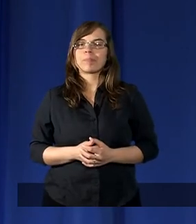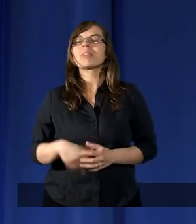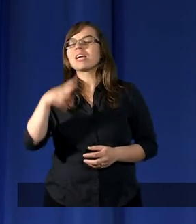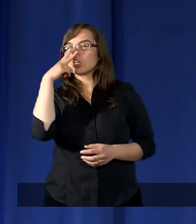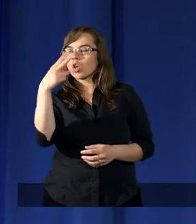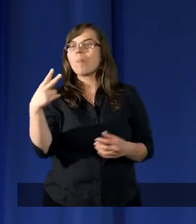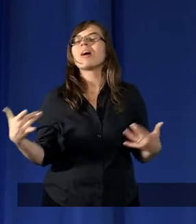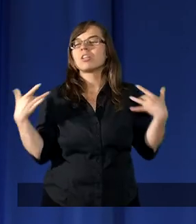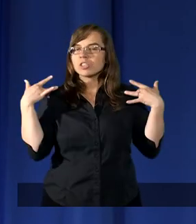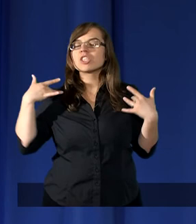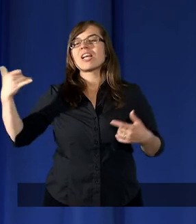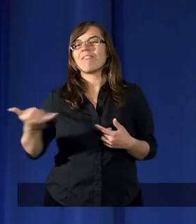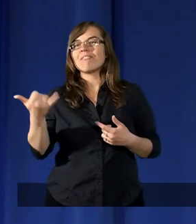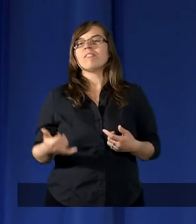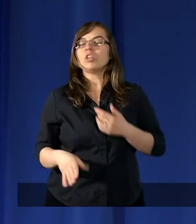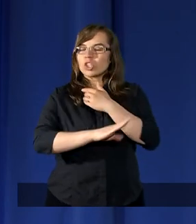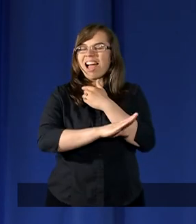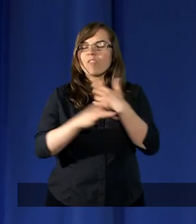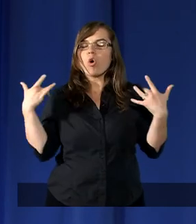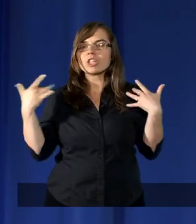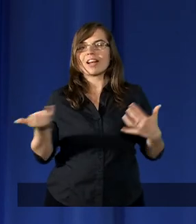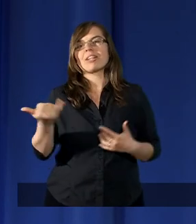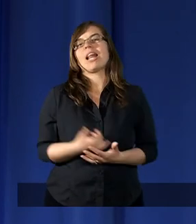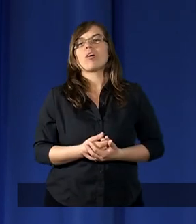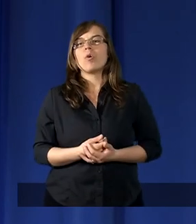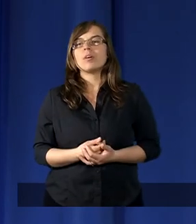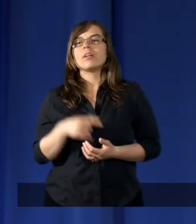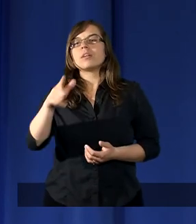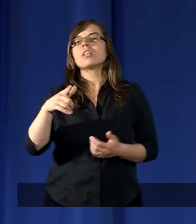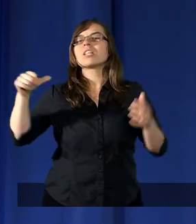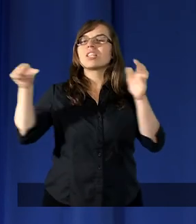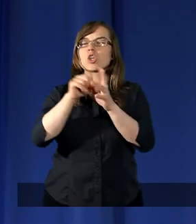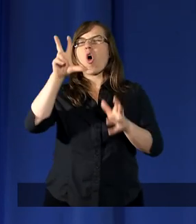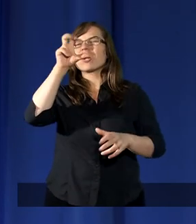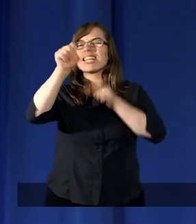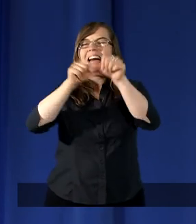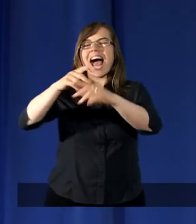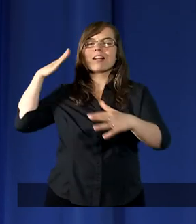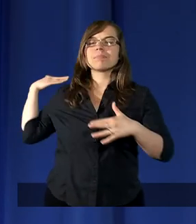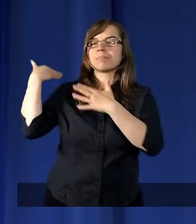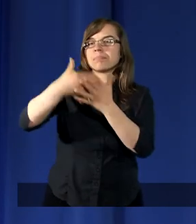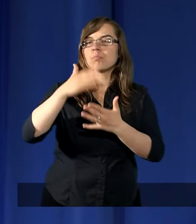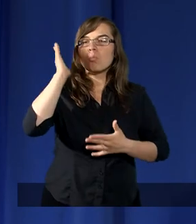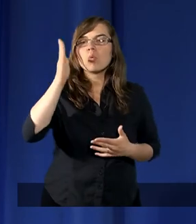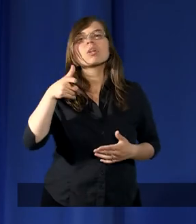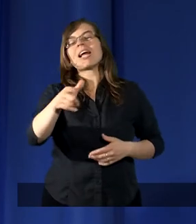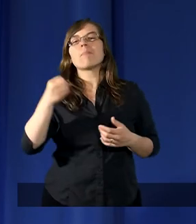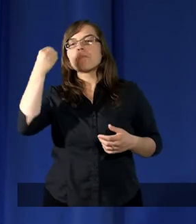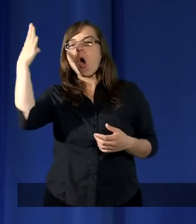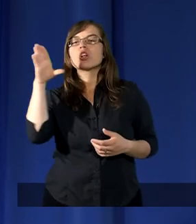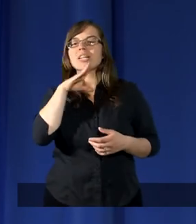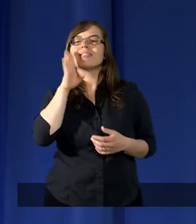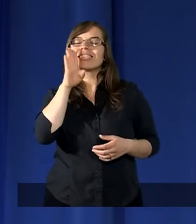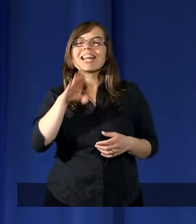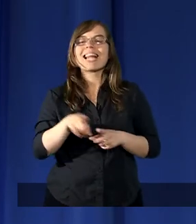zobaczył drzewo żywo. A 1300 lat później ten sam Mojżesz